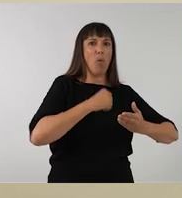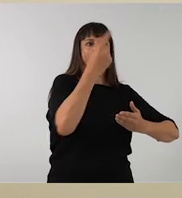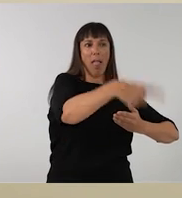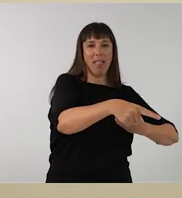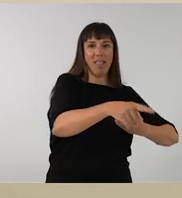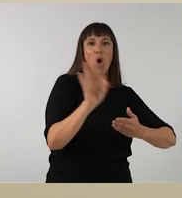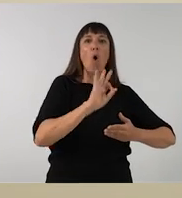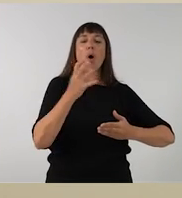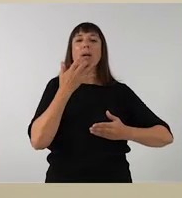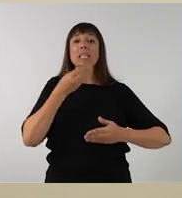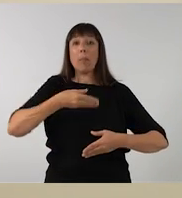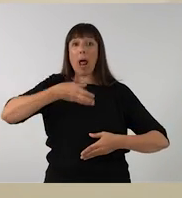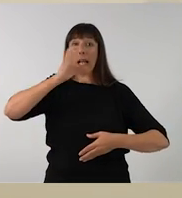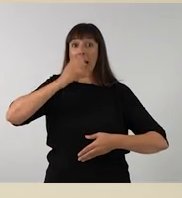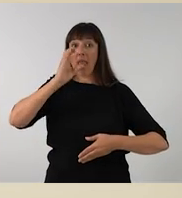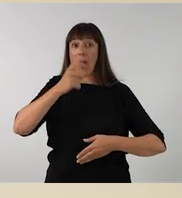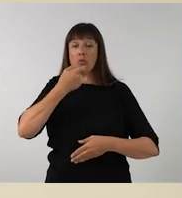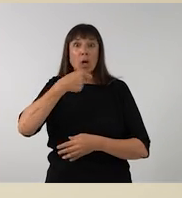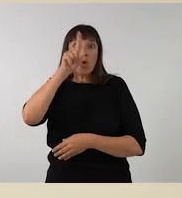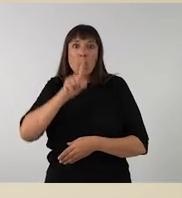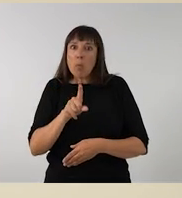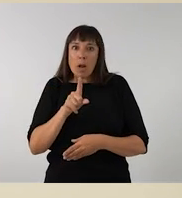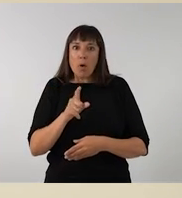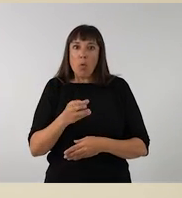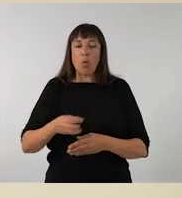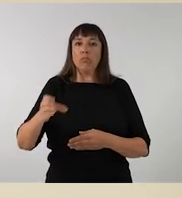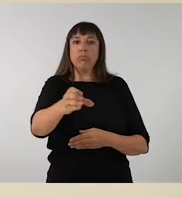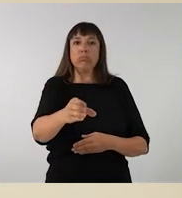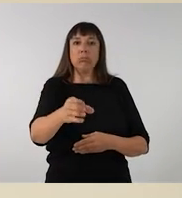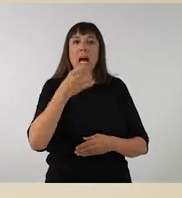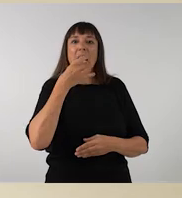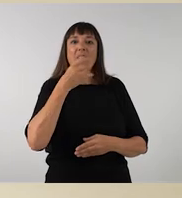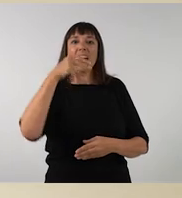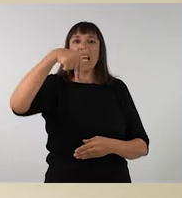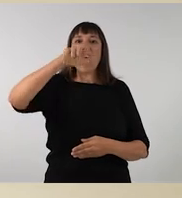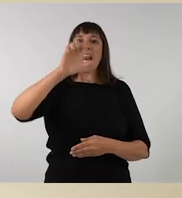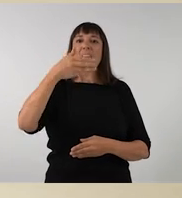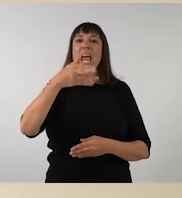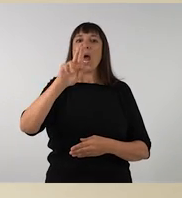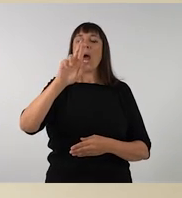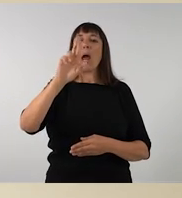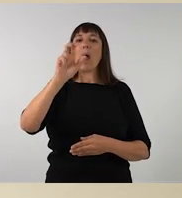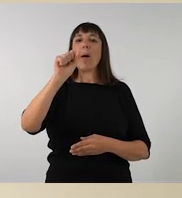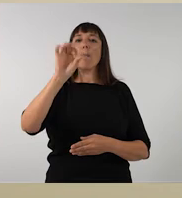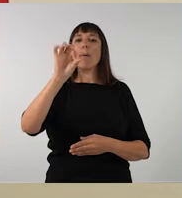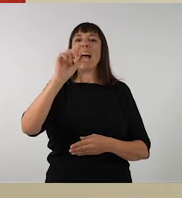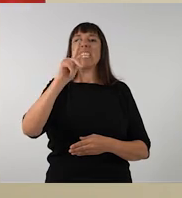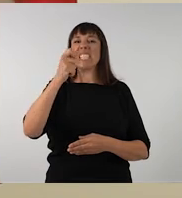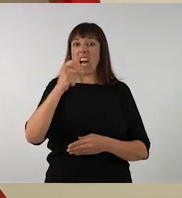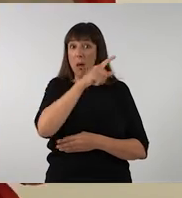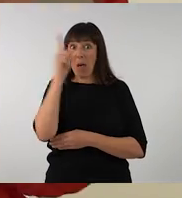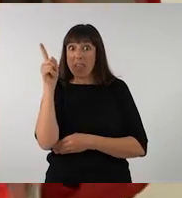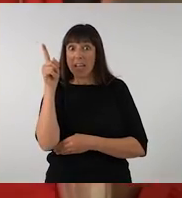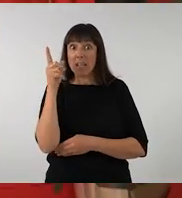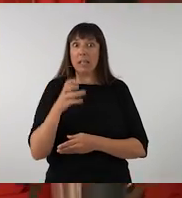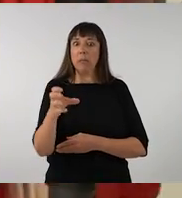pel sabó que hi ha allà. O deixa la seva tassa preferida a la cafeteria nebrasca de Madrid i s'endú